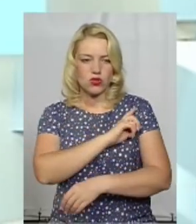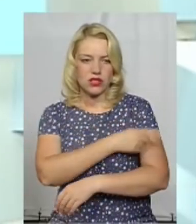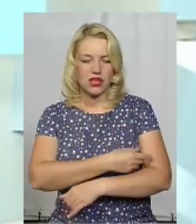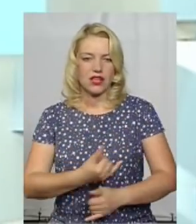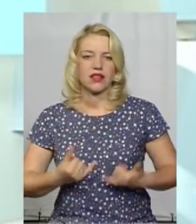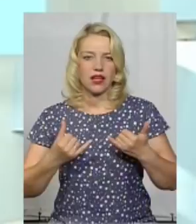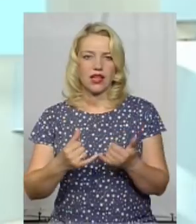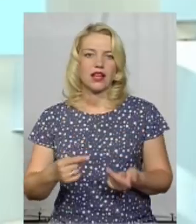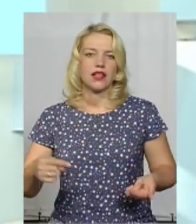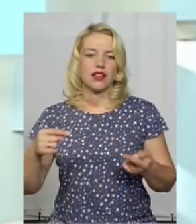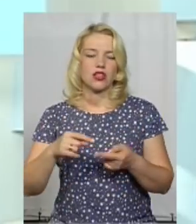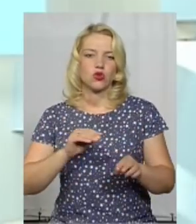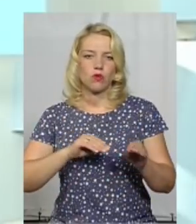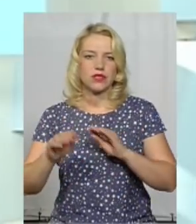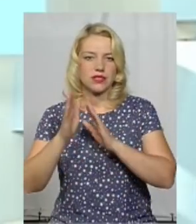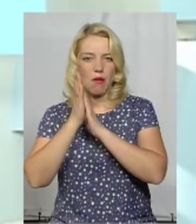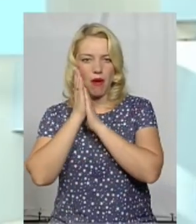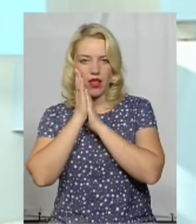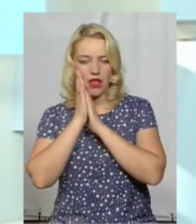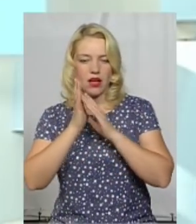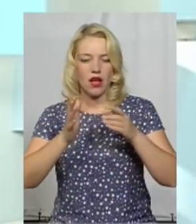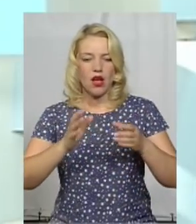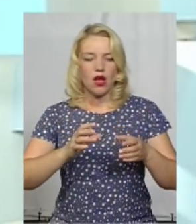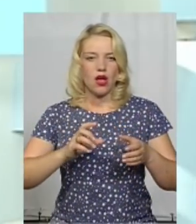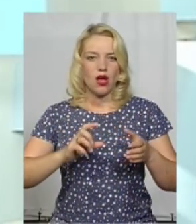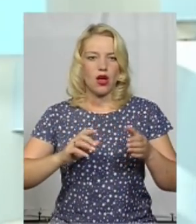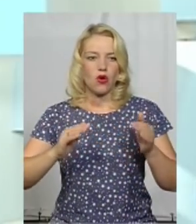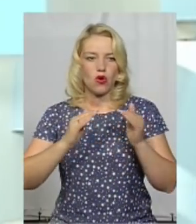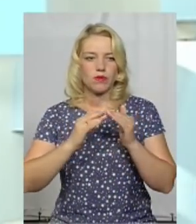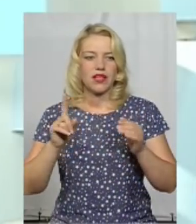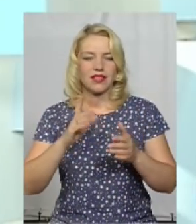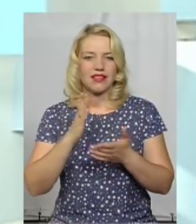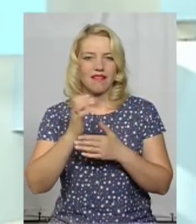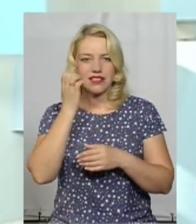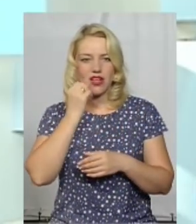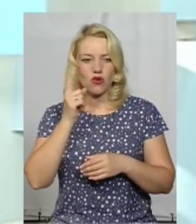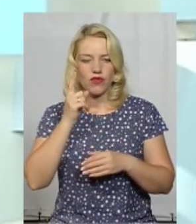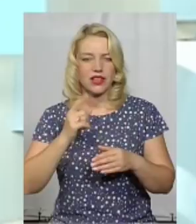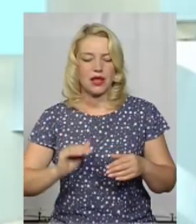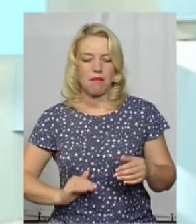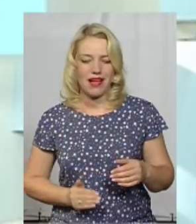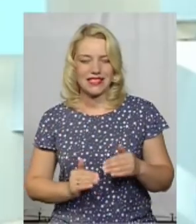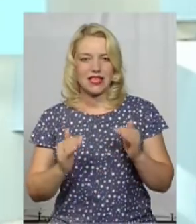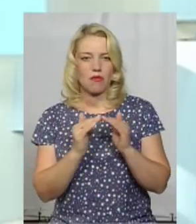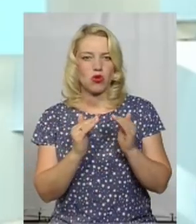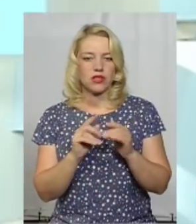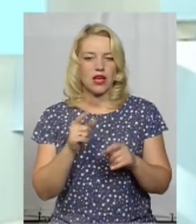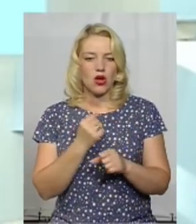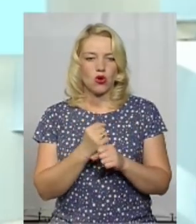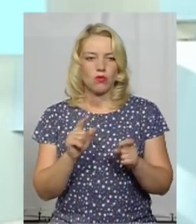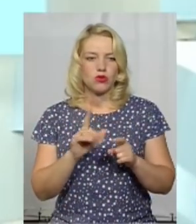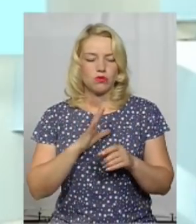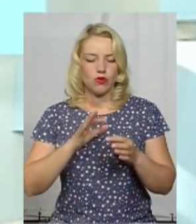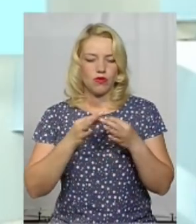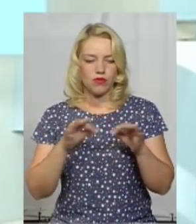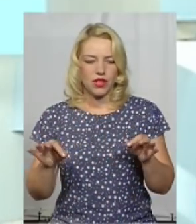облаштування спальних корпусів, які розміщені в старовинному панському маєтку. І робить це для того, щоб був вільний